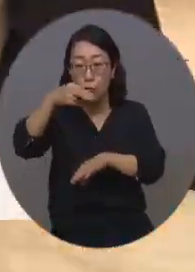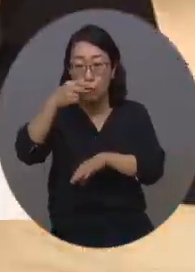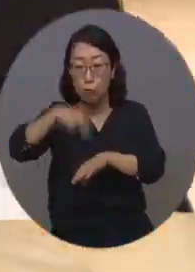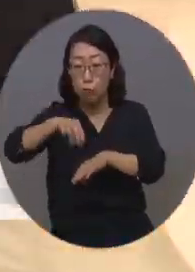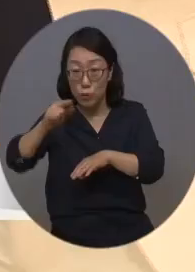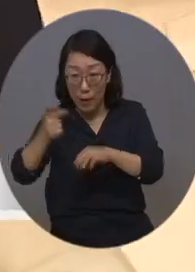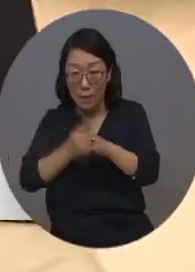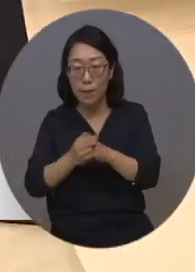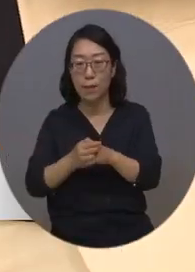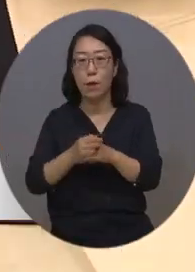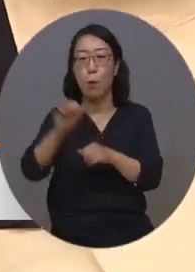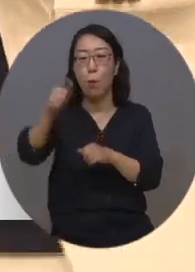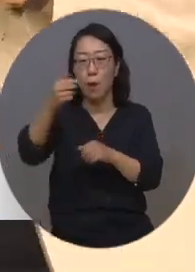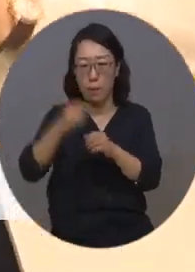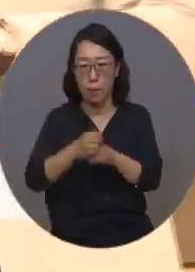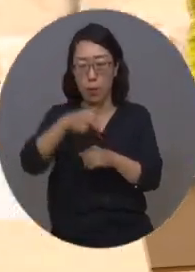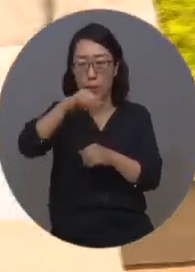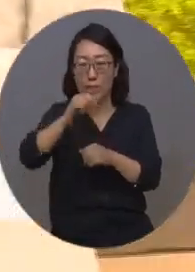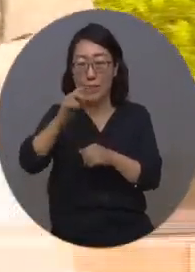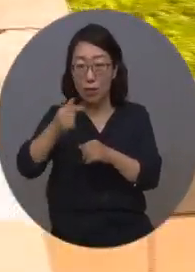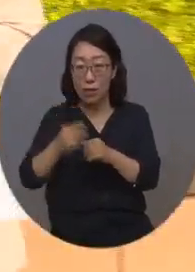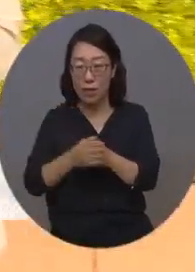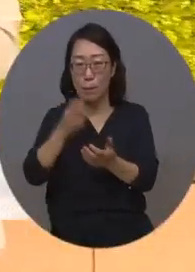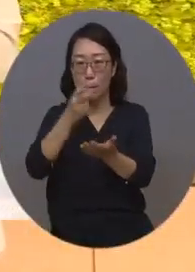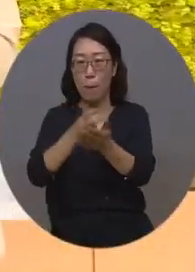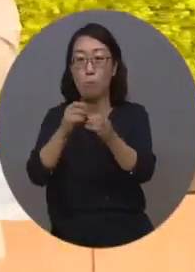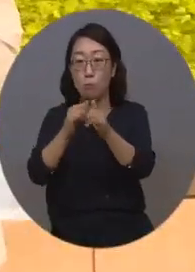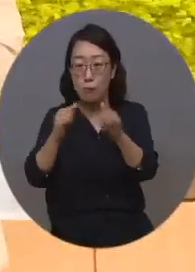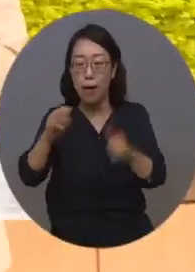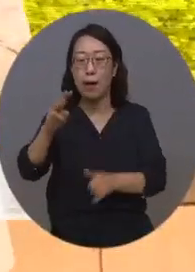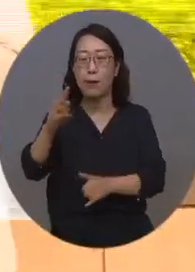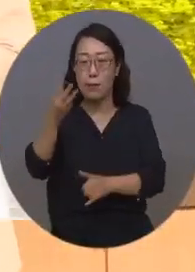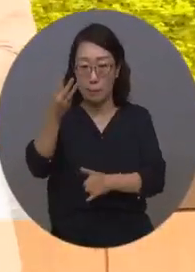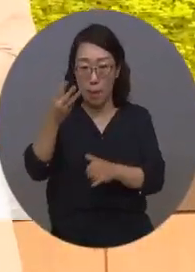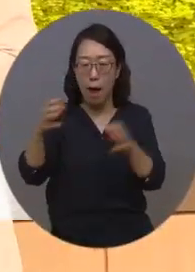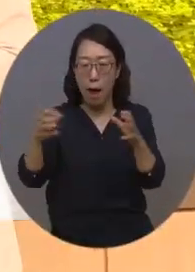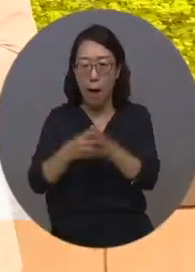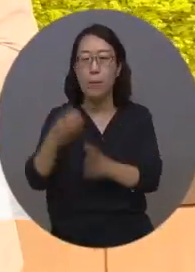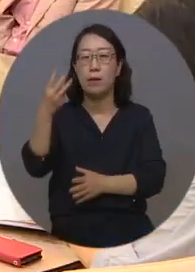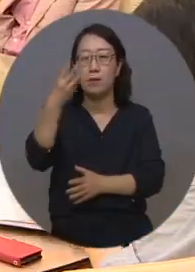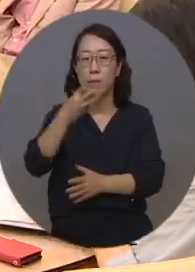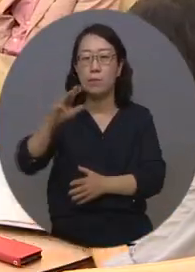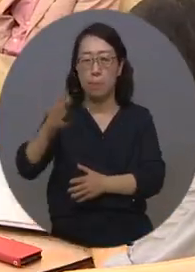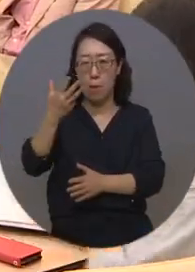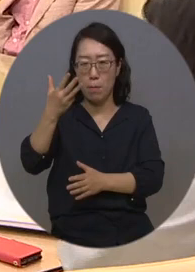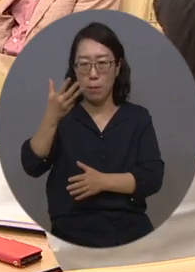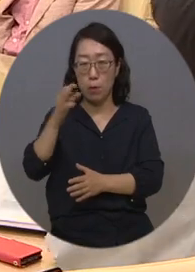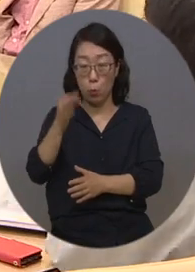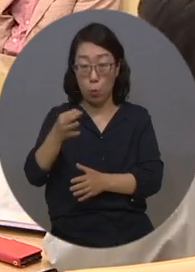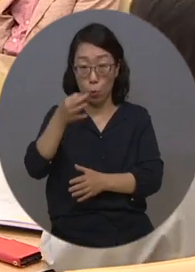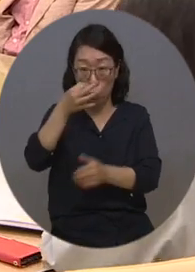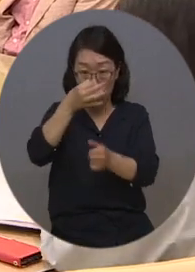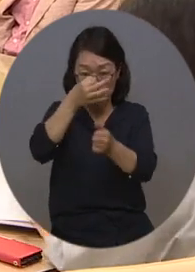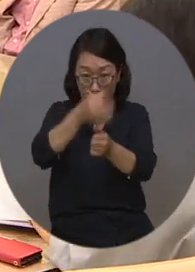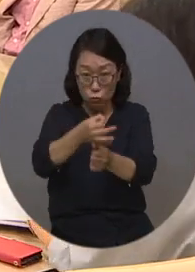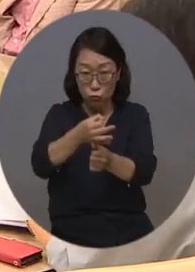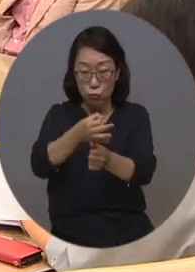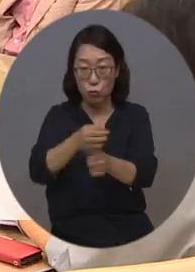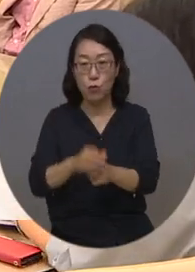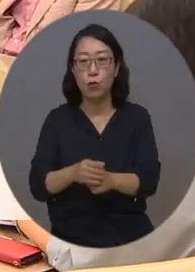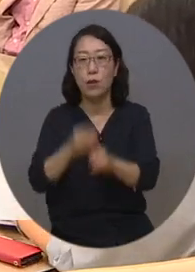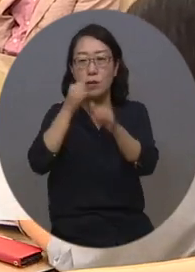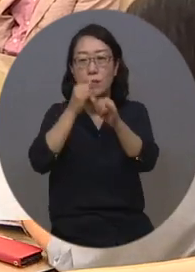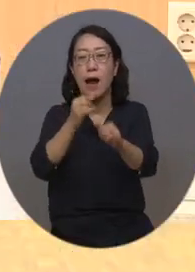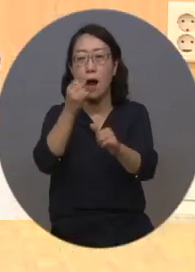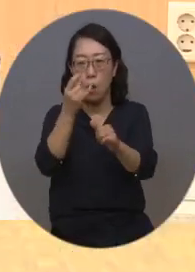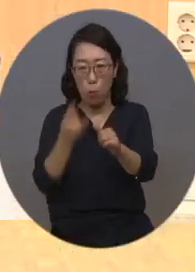진영식 법무사 300만 원 등 총 3,800만 원의 후원금을 순천시 인재육성장학회에 전달했습니다.